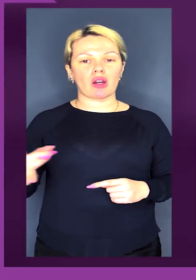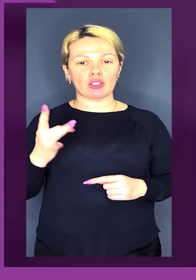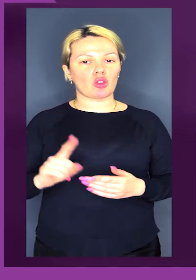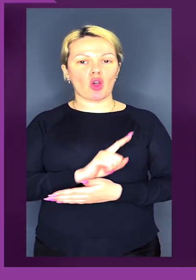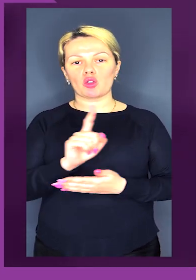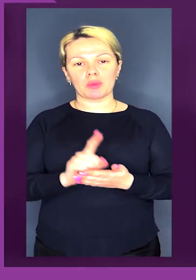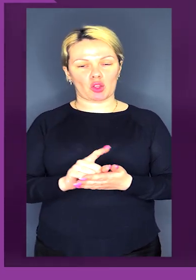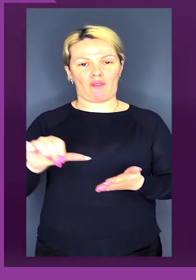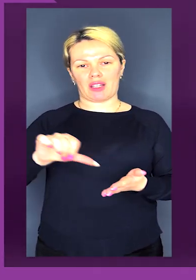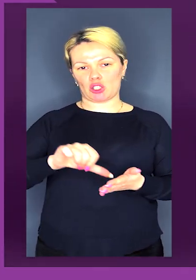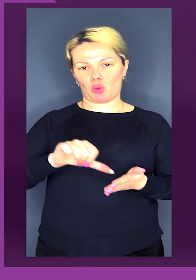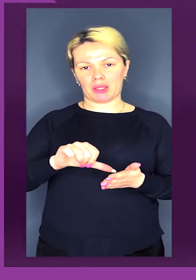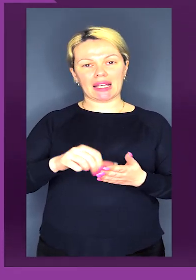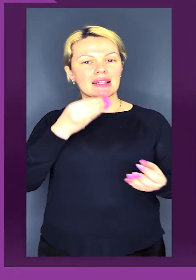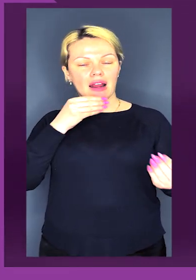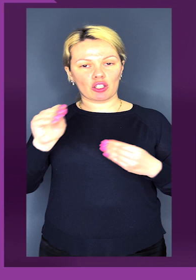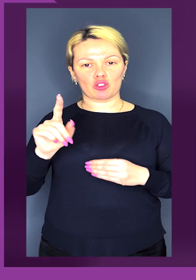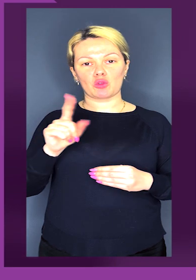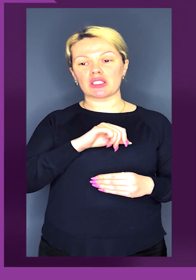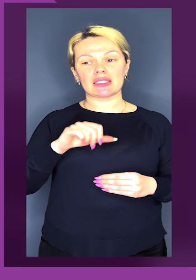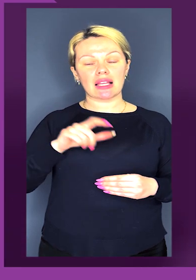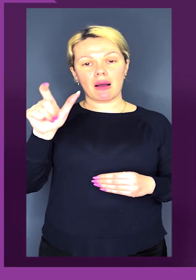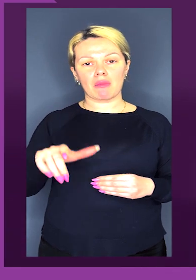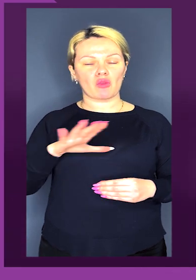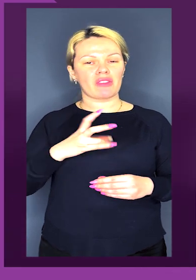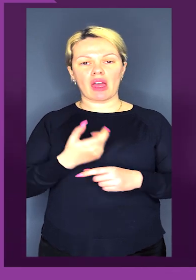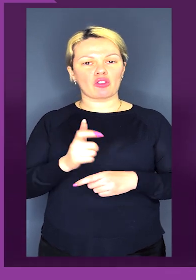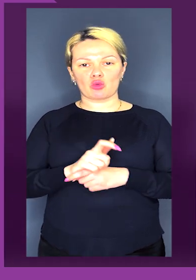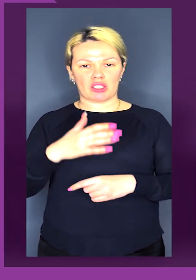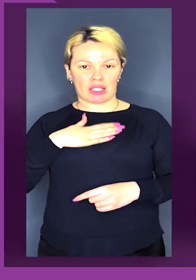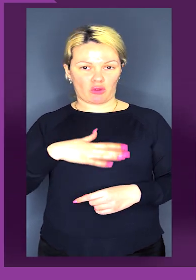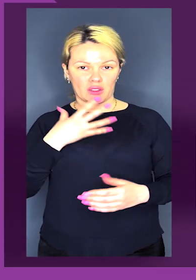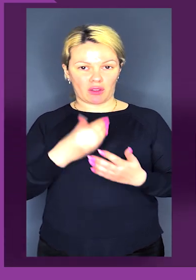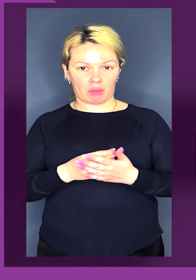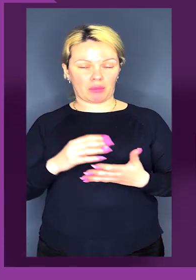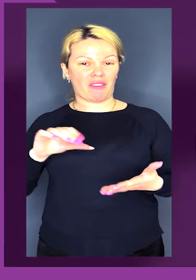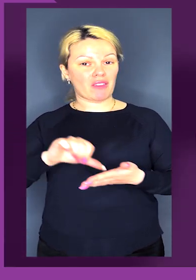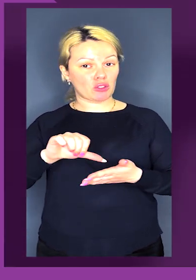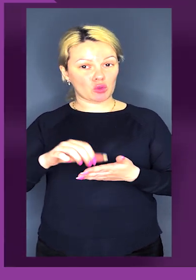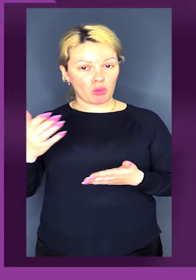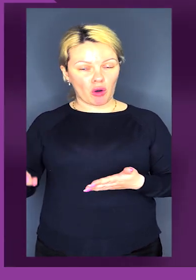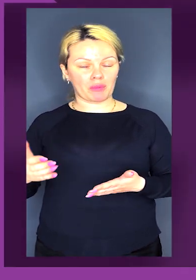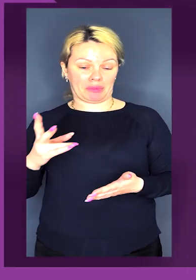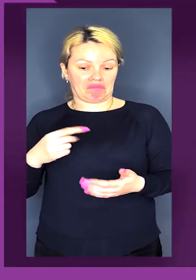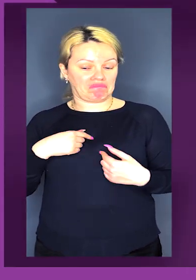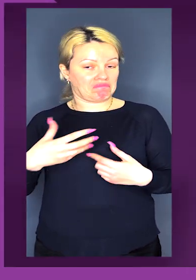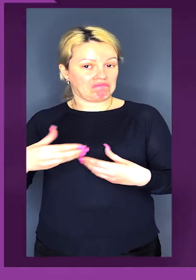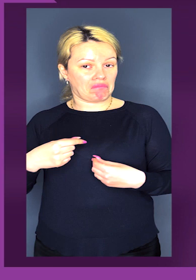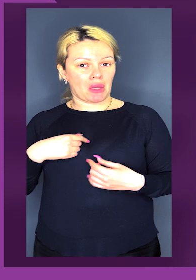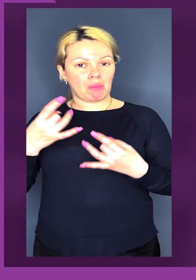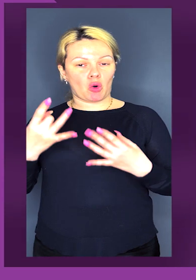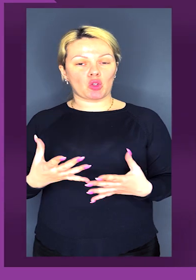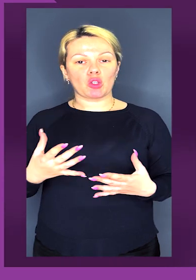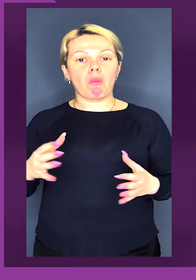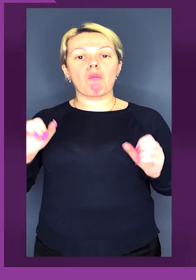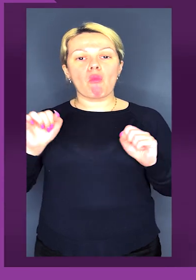разу неодмінно виступить краще. Тому що сам він був не дуже задоволений своїм виступом, хоча, як на мене, ми не